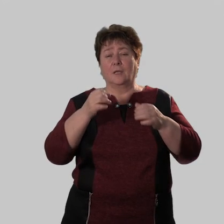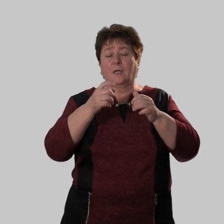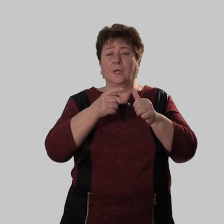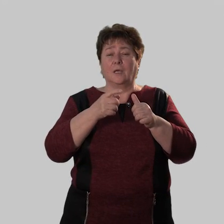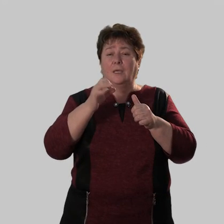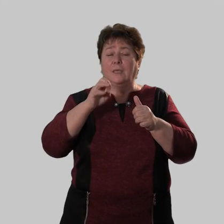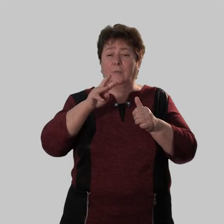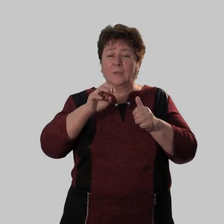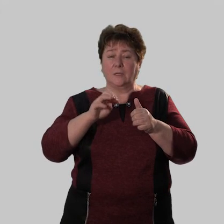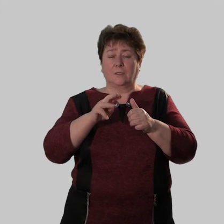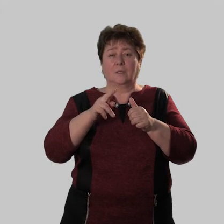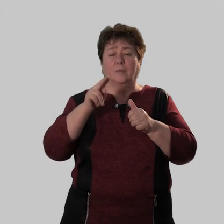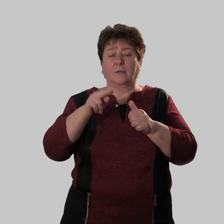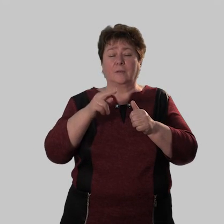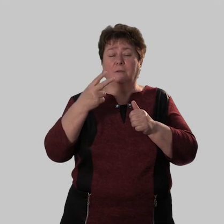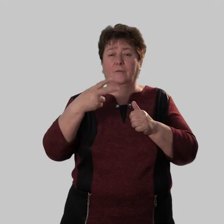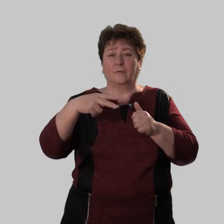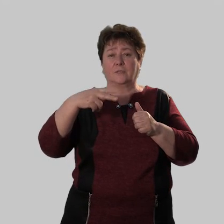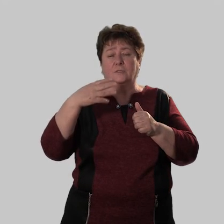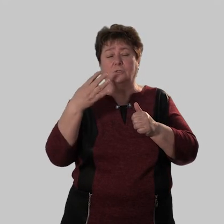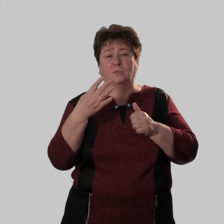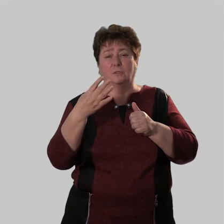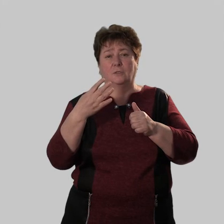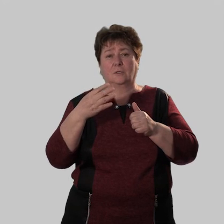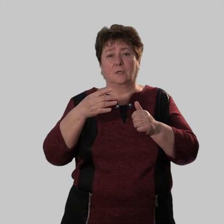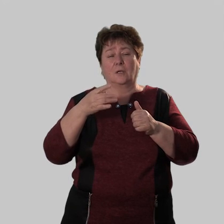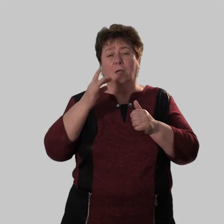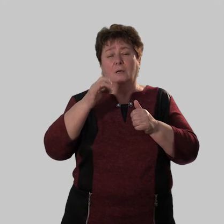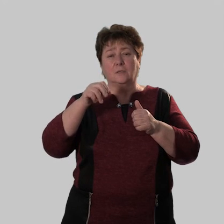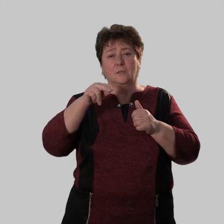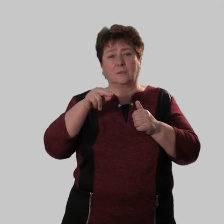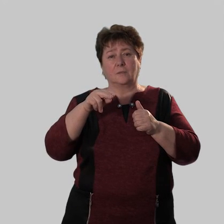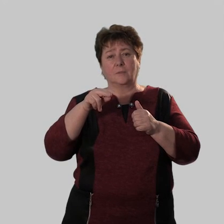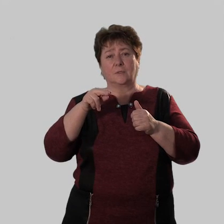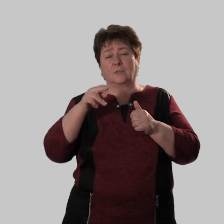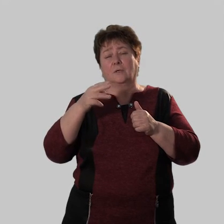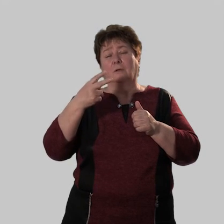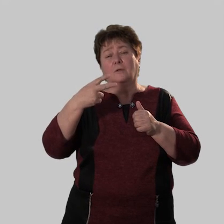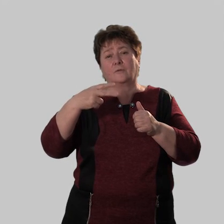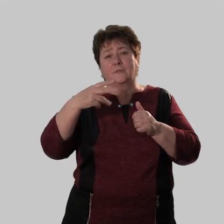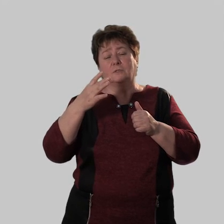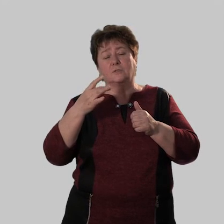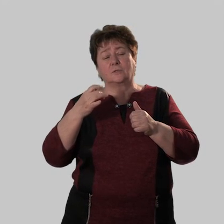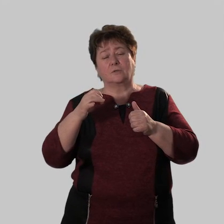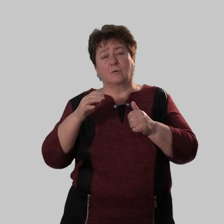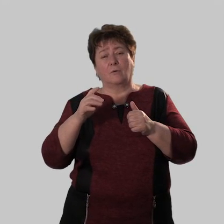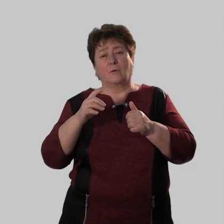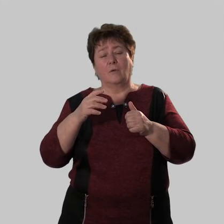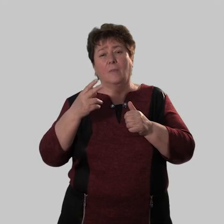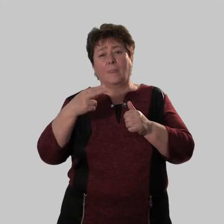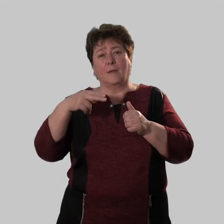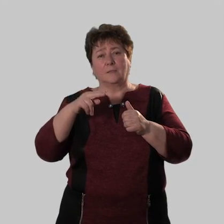именительный падеж именительный 24 родительный падеж двадцати четырех